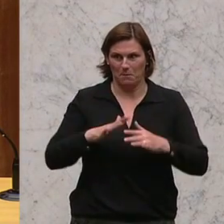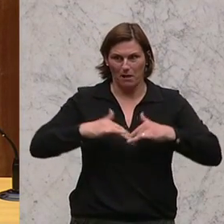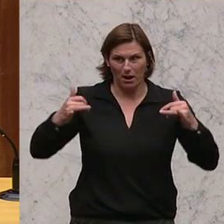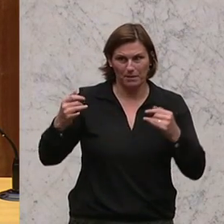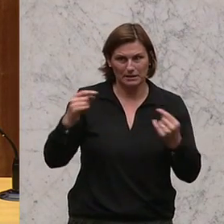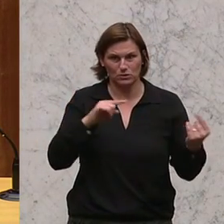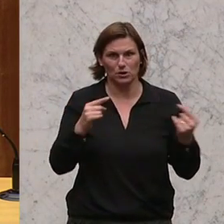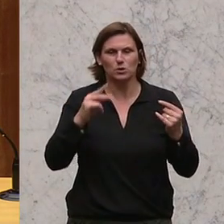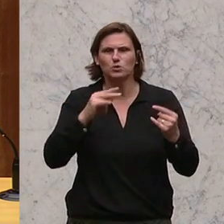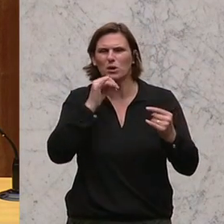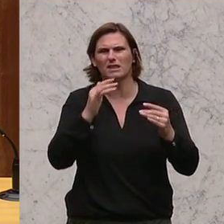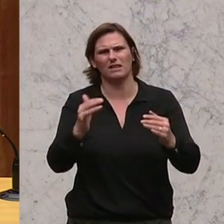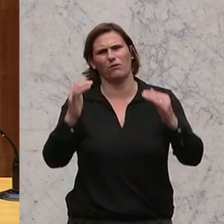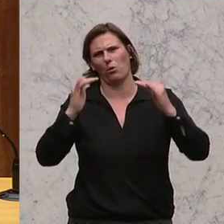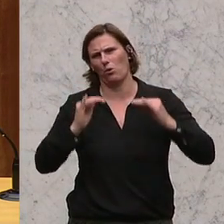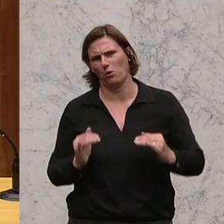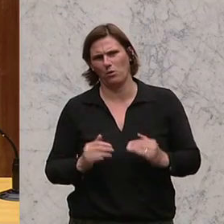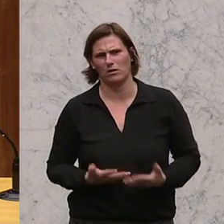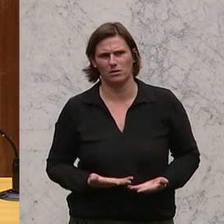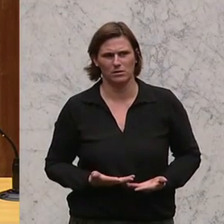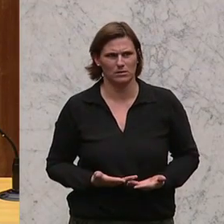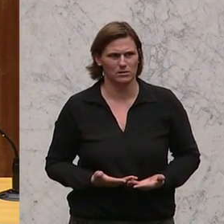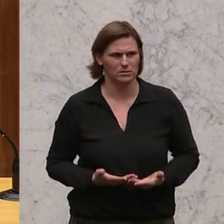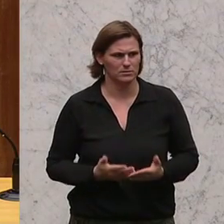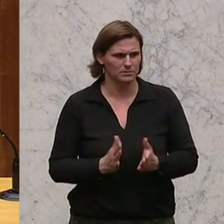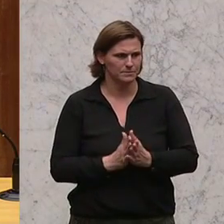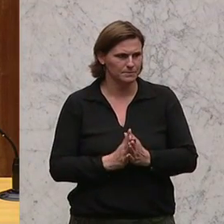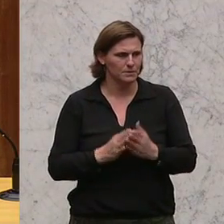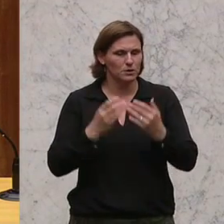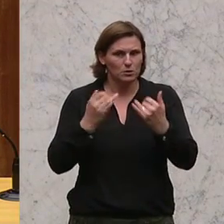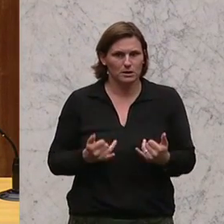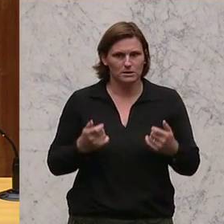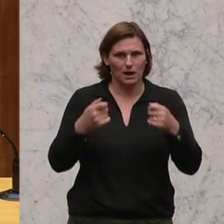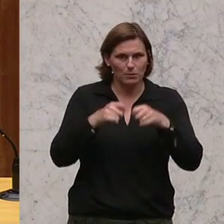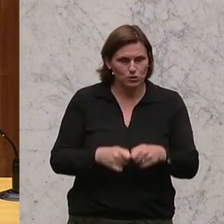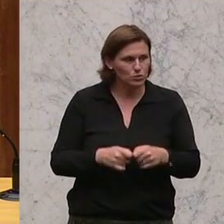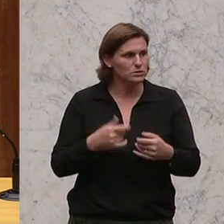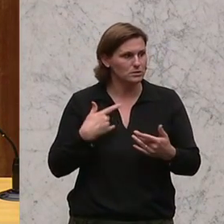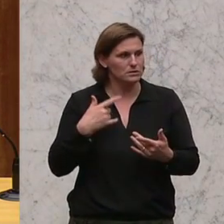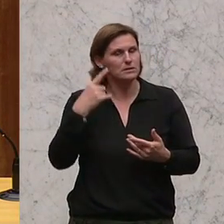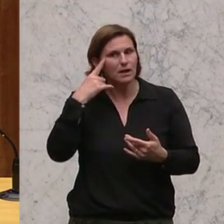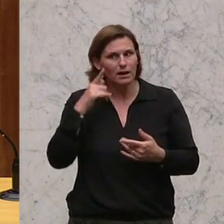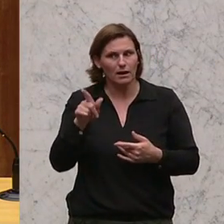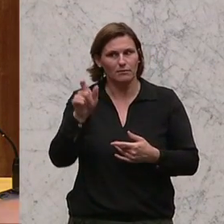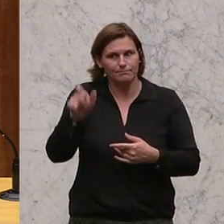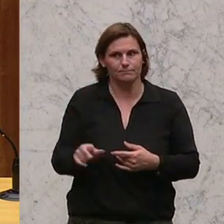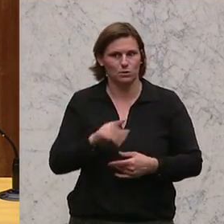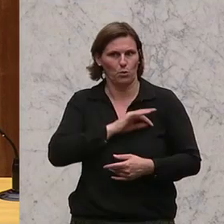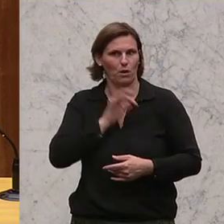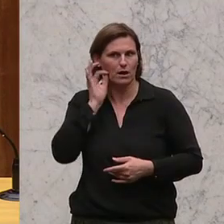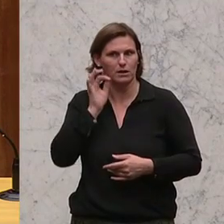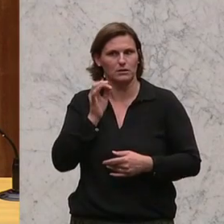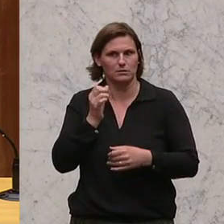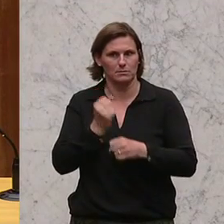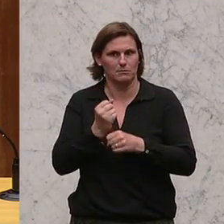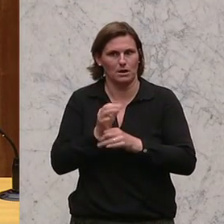sollte man nicht auf diesem Niveau agieren. Zum Abschluss, ich glaube, die Kollegin Kraker wird das gut machen. Sie weiß, sie muss natürlich jetzt